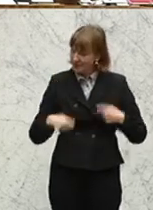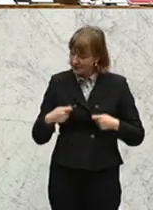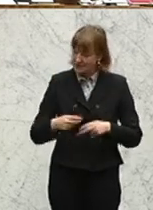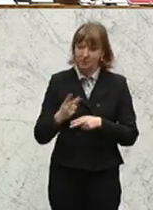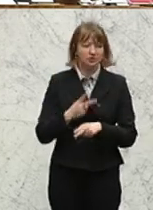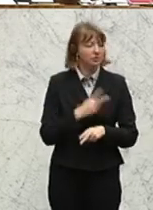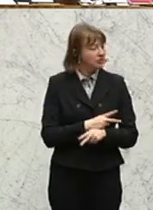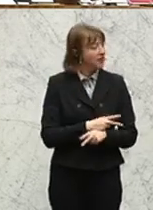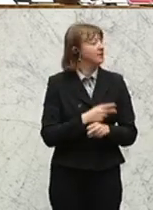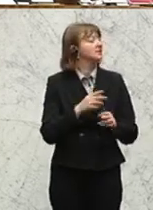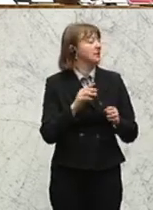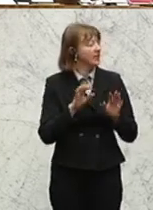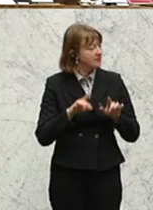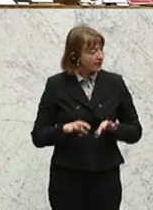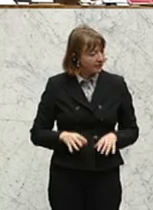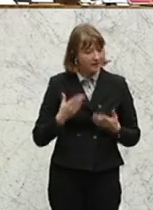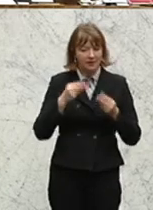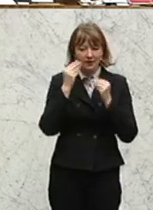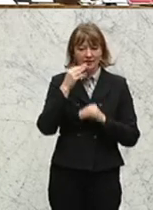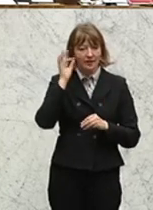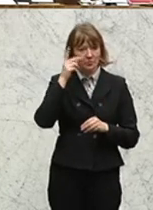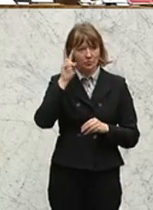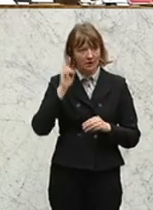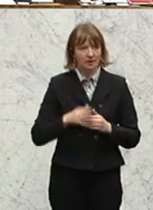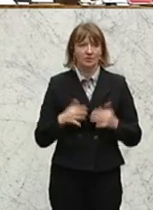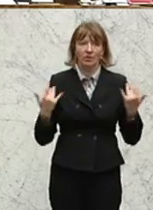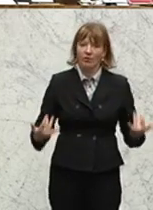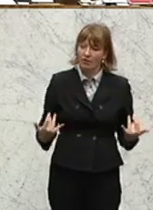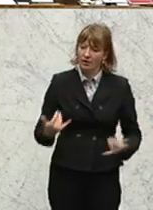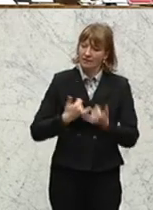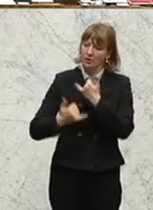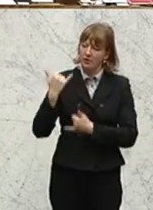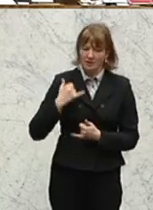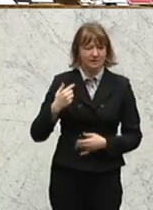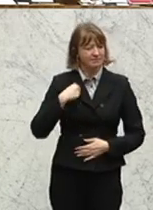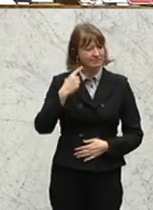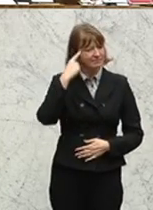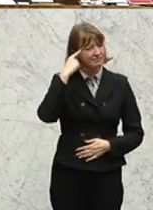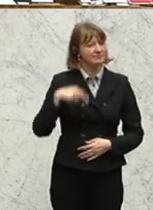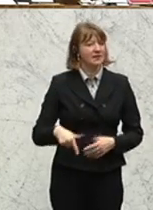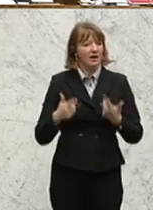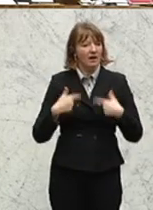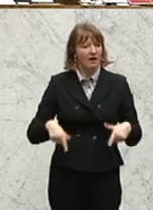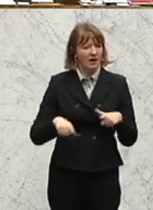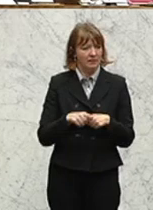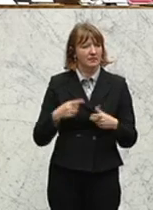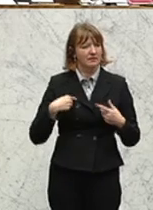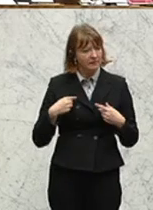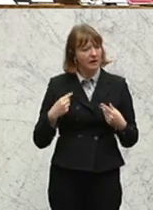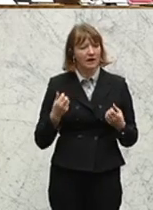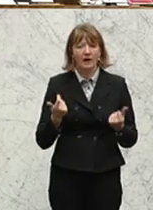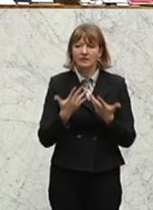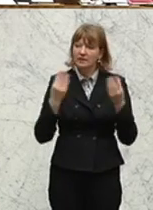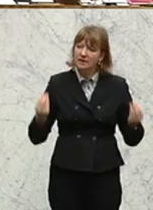Staatssekretärin, meine sehr geehrten Damen und Herren, heuer und im vorigen Jahr gedachten wir in unserem Land einiger historische Ereignisse,